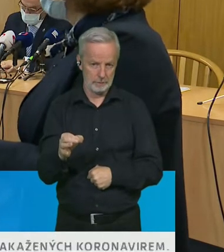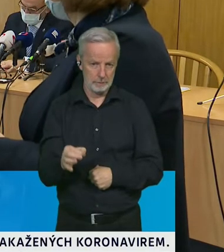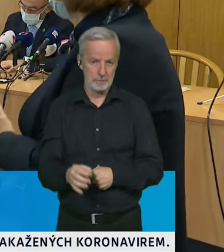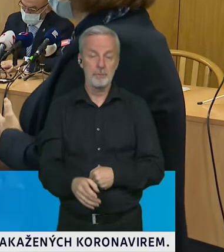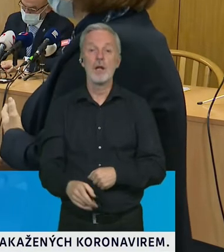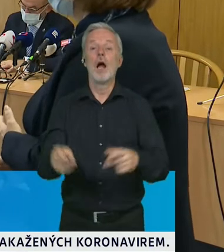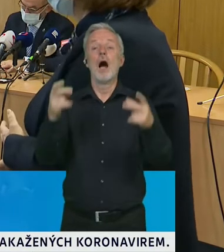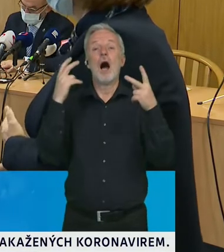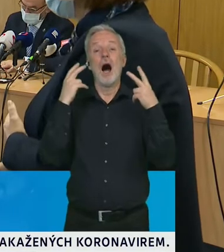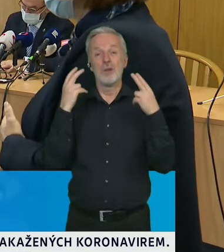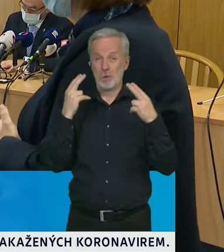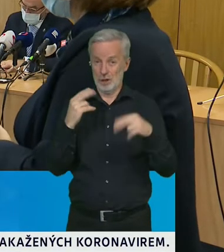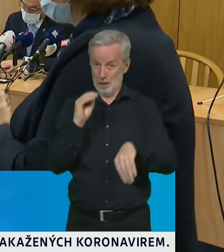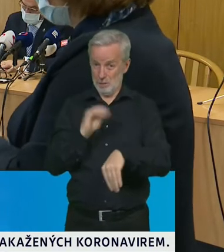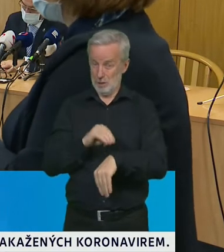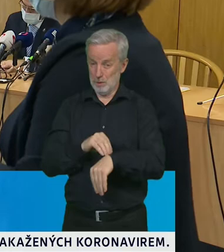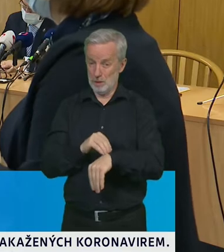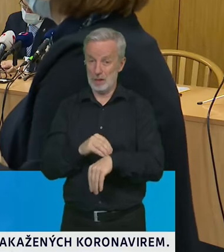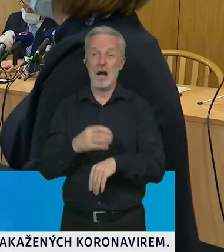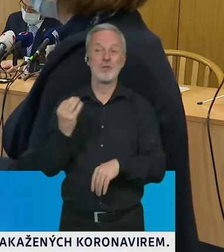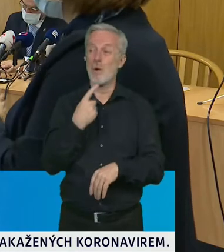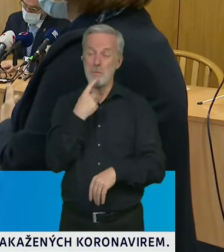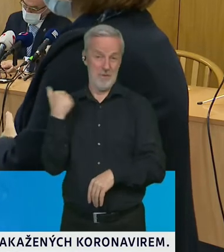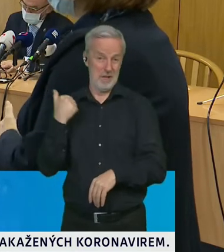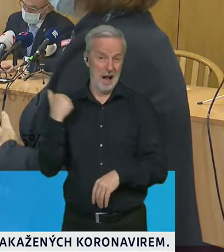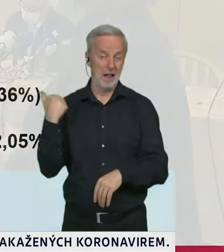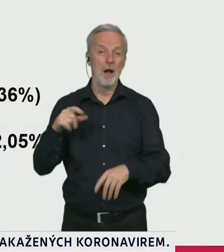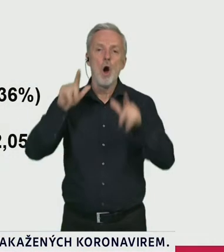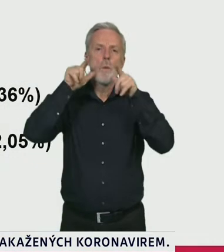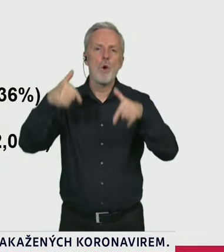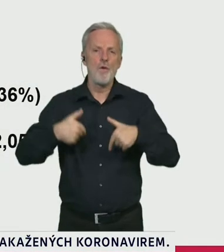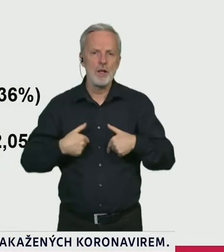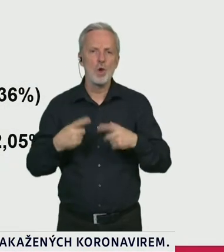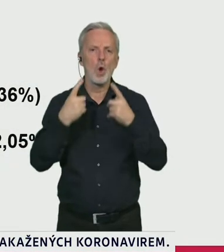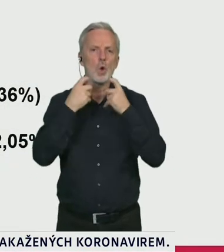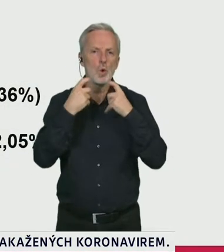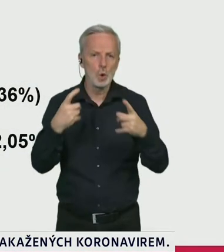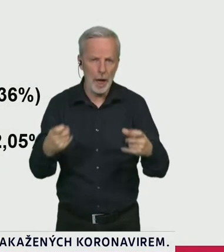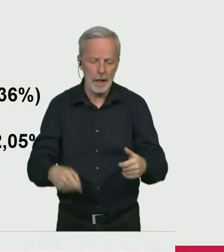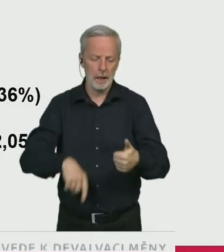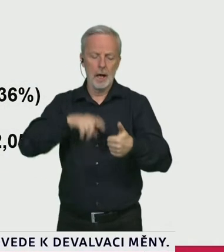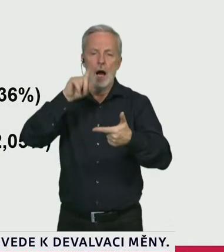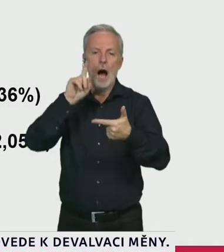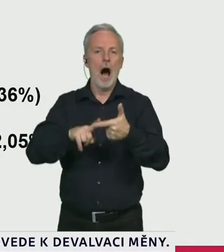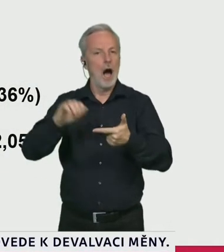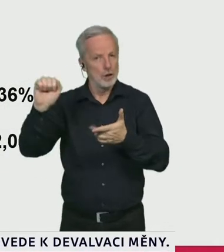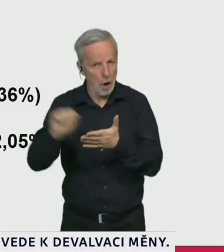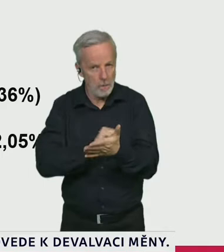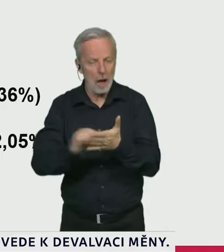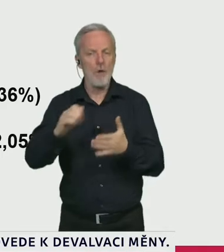o tom, co mluvil, říkal už pan profesor Dušek a zdůraznil to pan ministr,